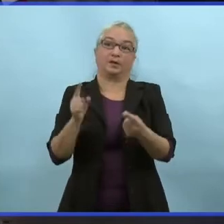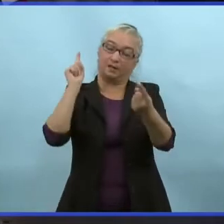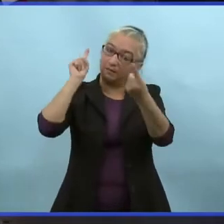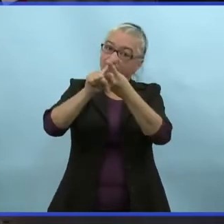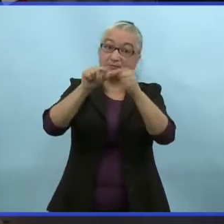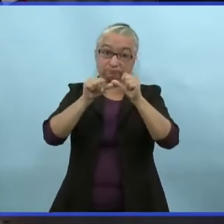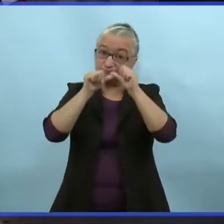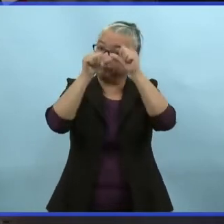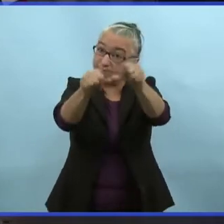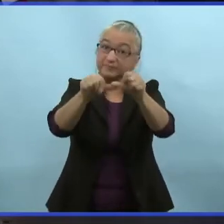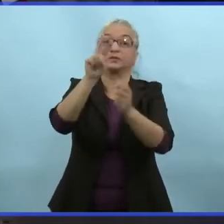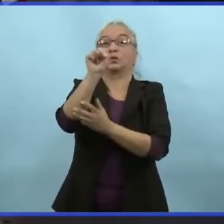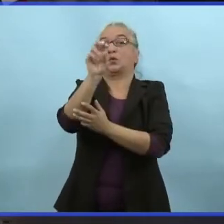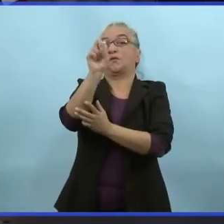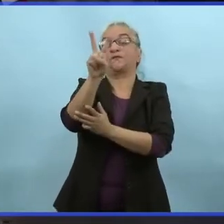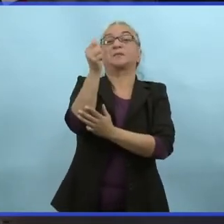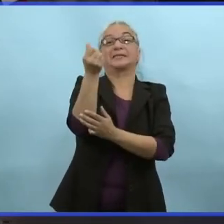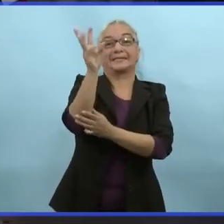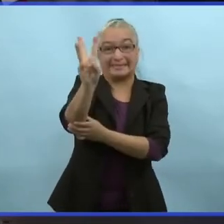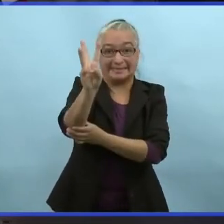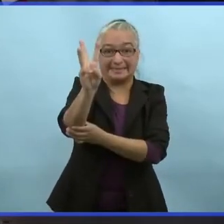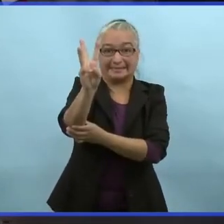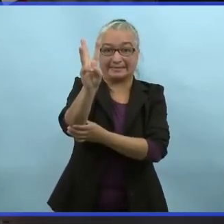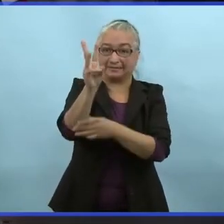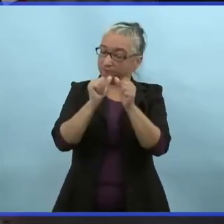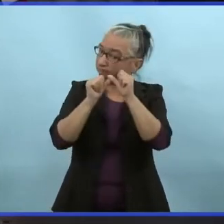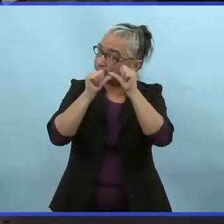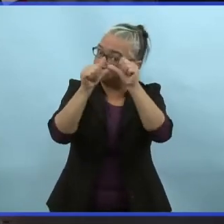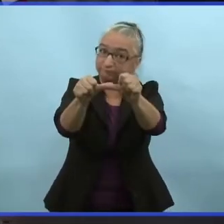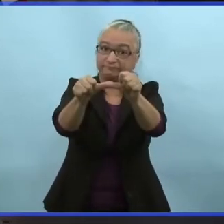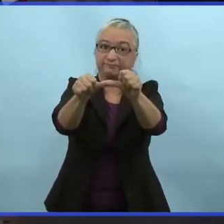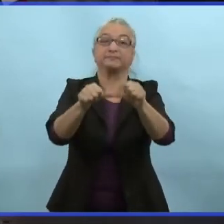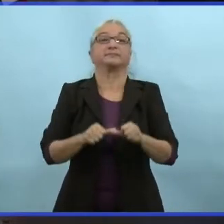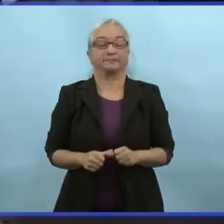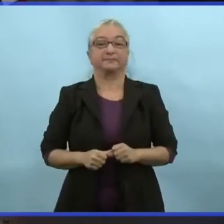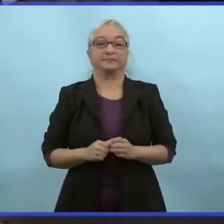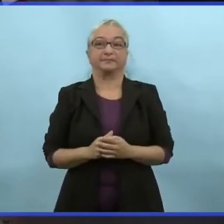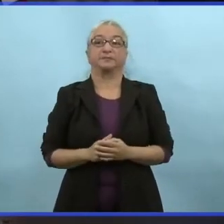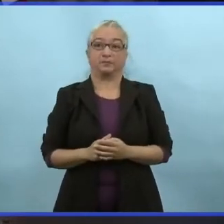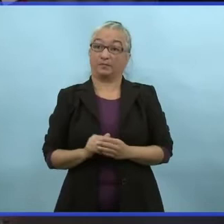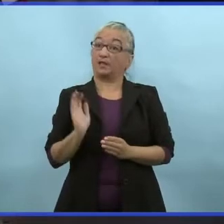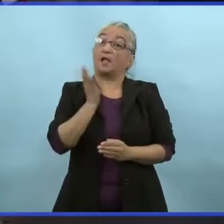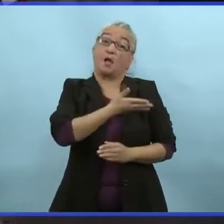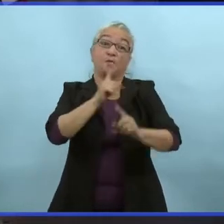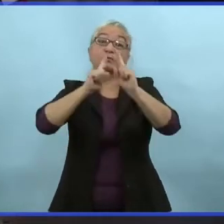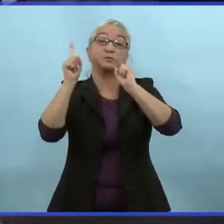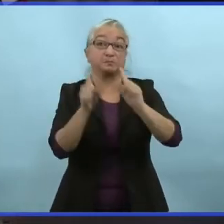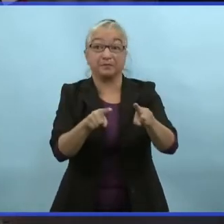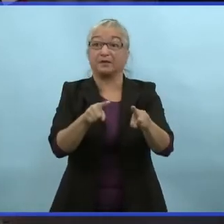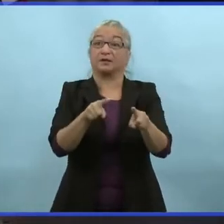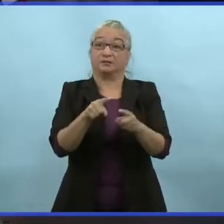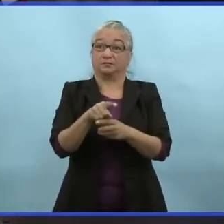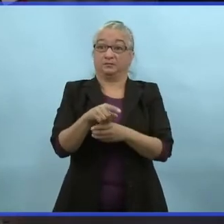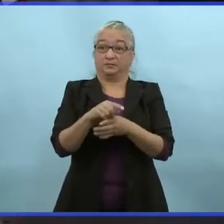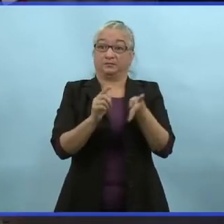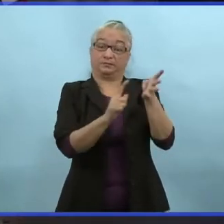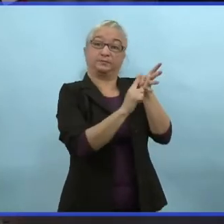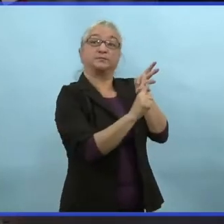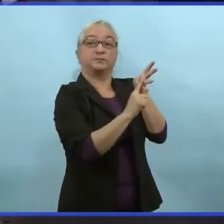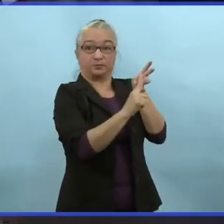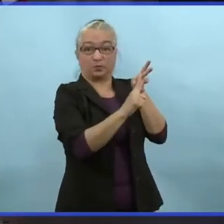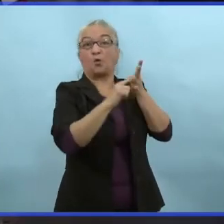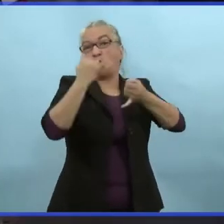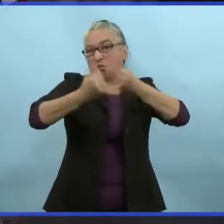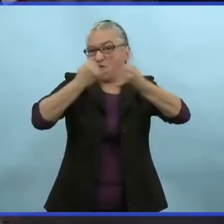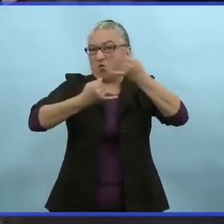16 novembre. Ils seront réexaminés d'ici là. Ces ordres gardent le